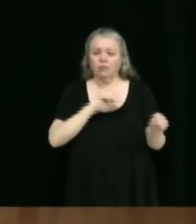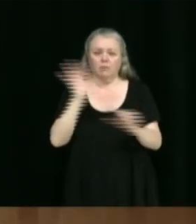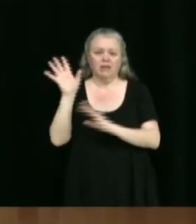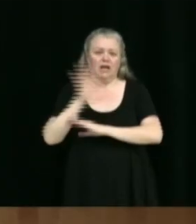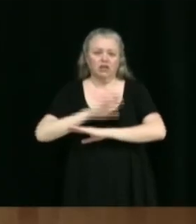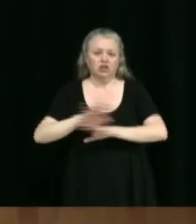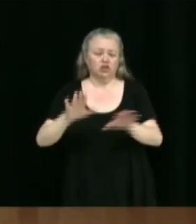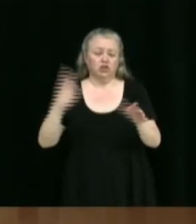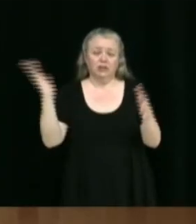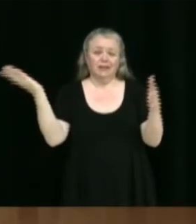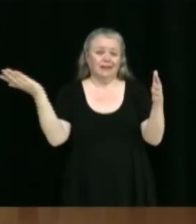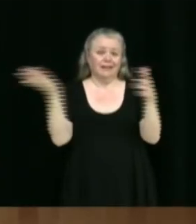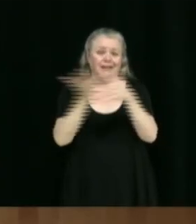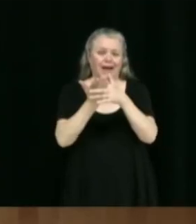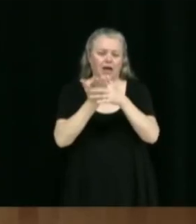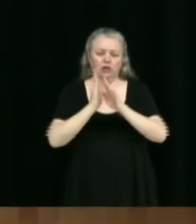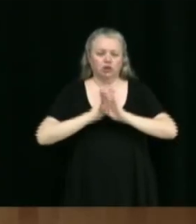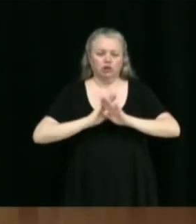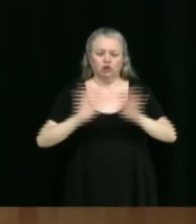que c'est dérangeant.